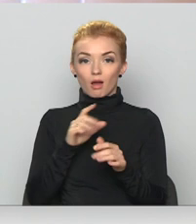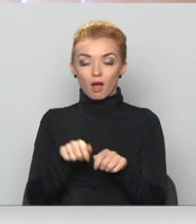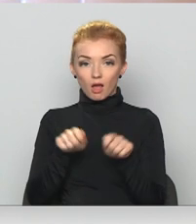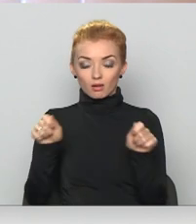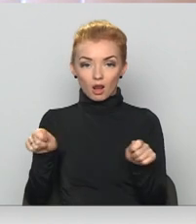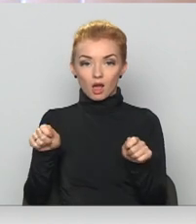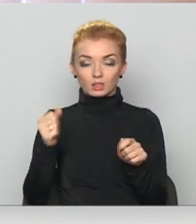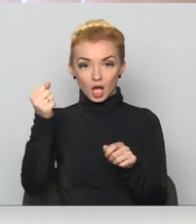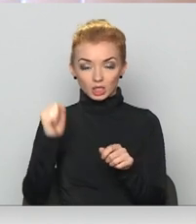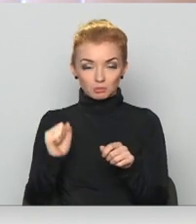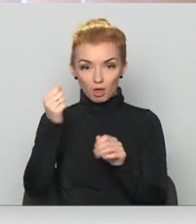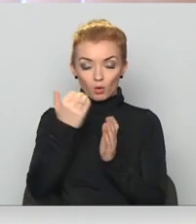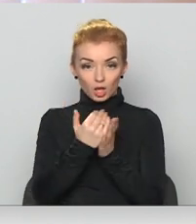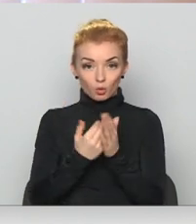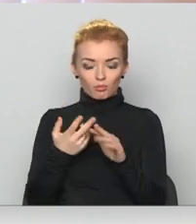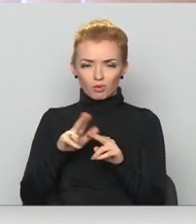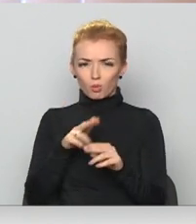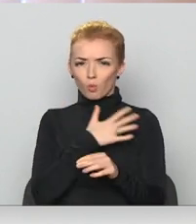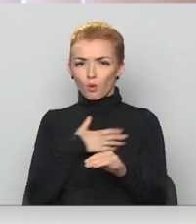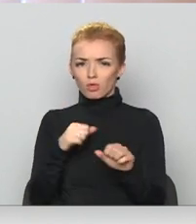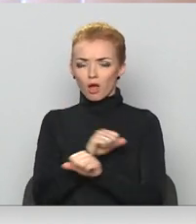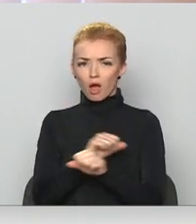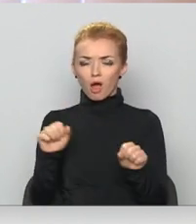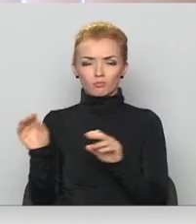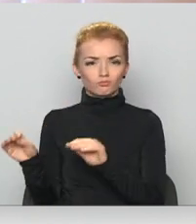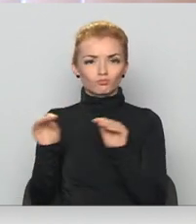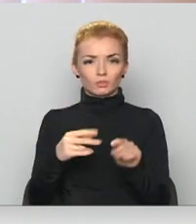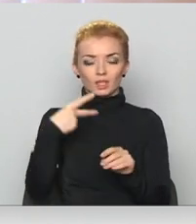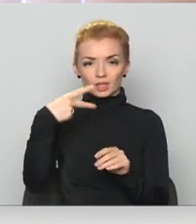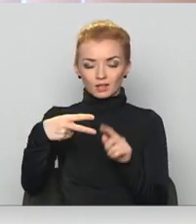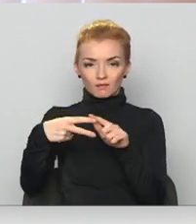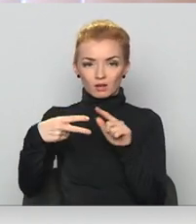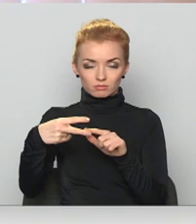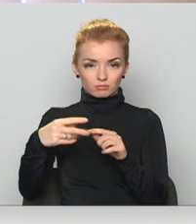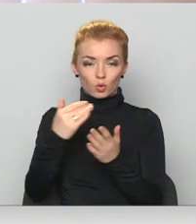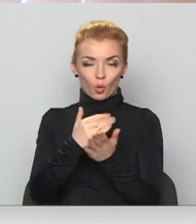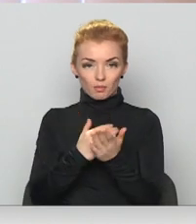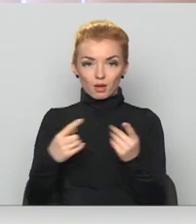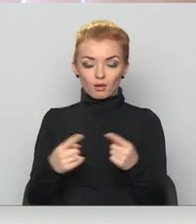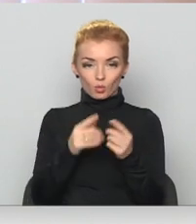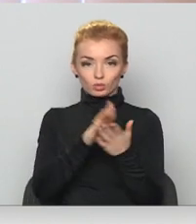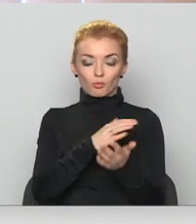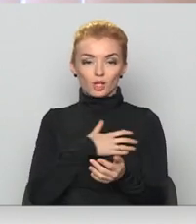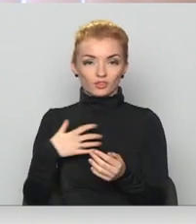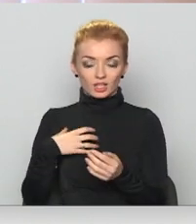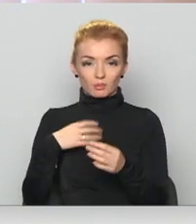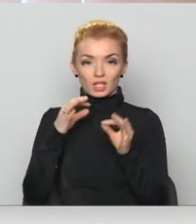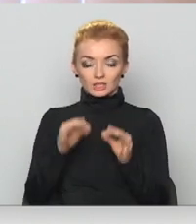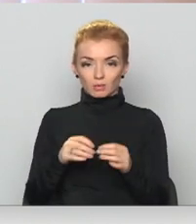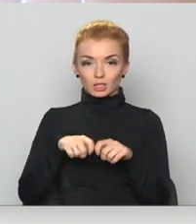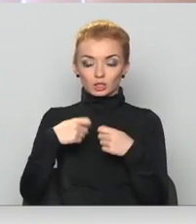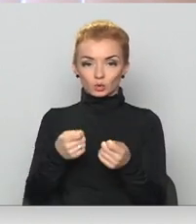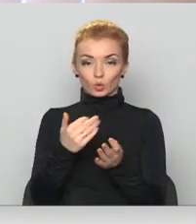spēļu likums, tad ļoti ātri tika ieliktas šīs divas normas, kas atiecās uz pašvaldību tiesībām, izdod saistot šos